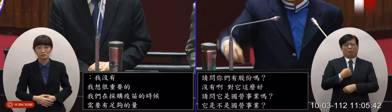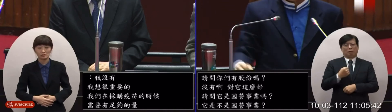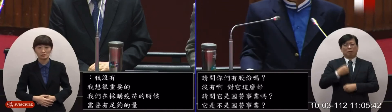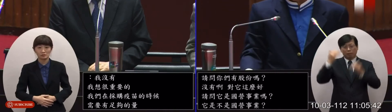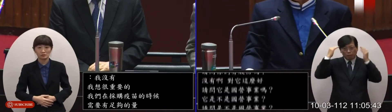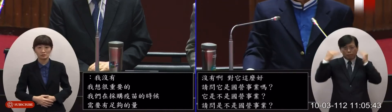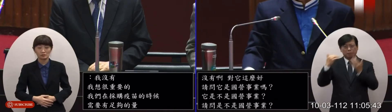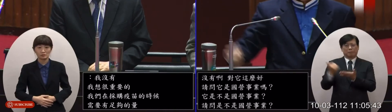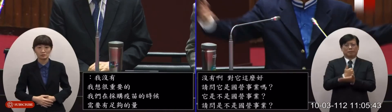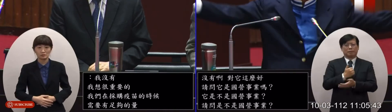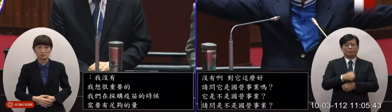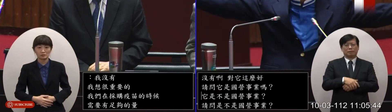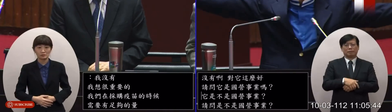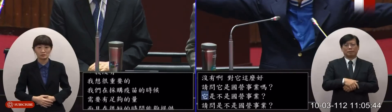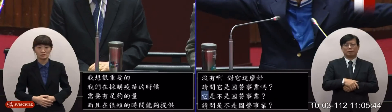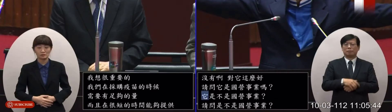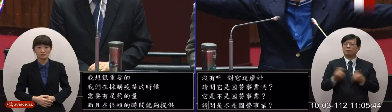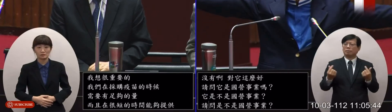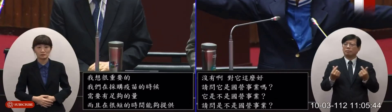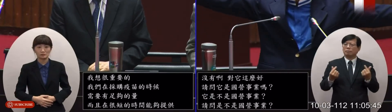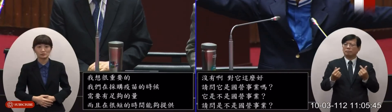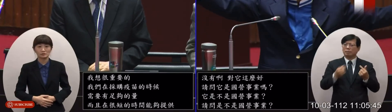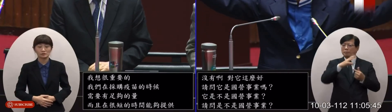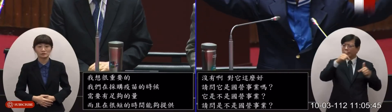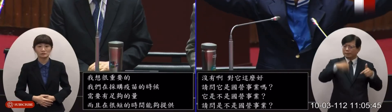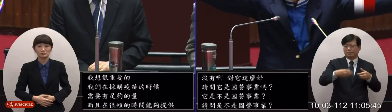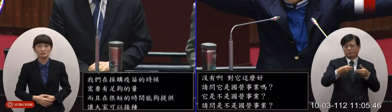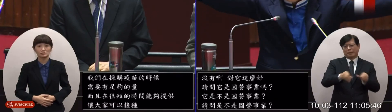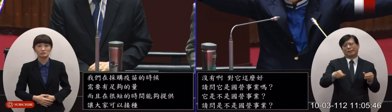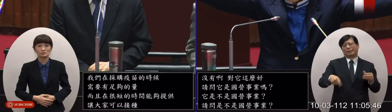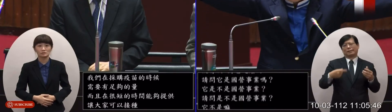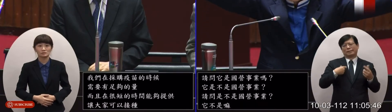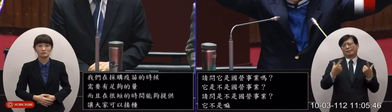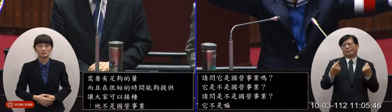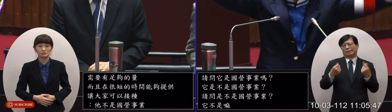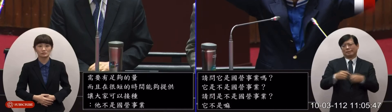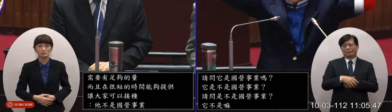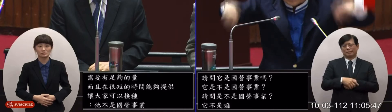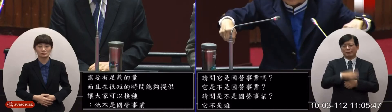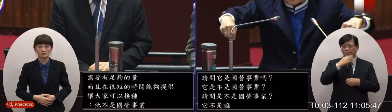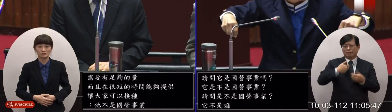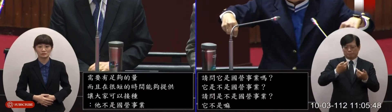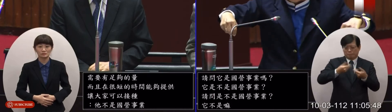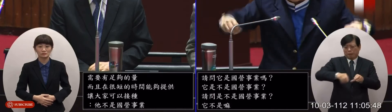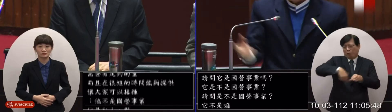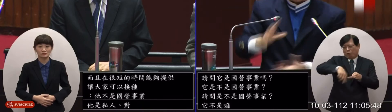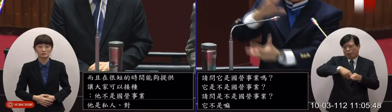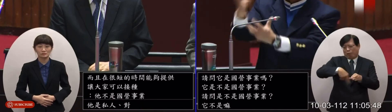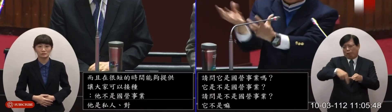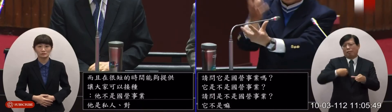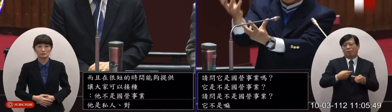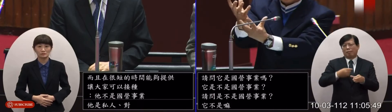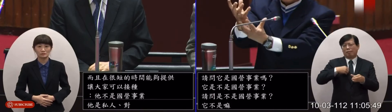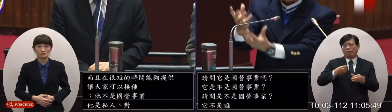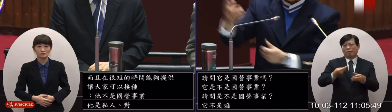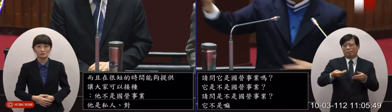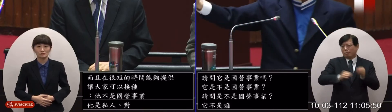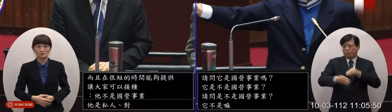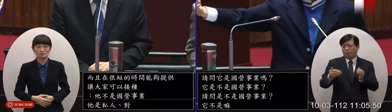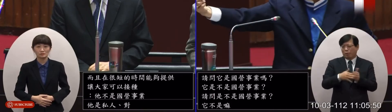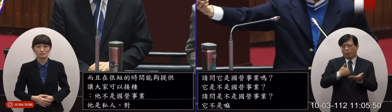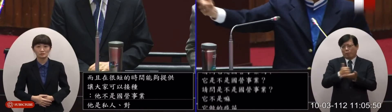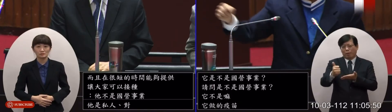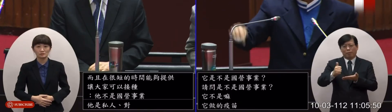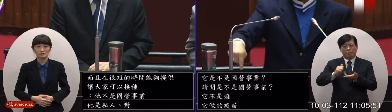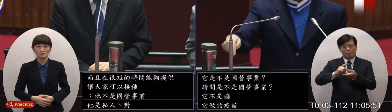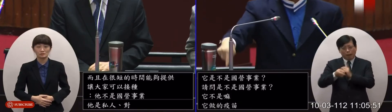國進來的類似那個巴西彈一彈進來一天進來包裝變高